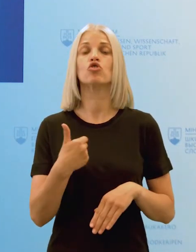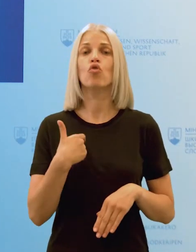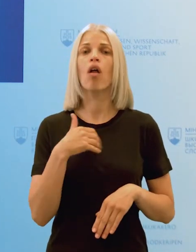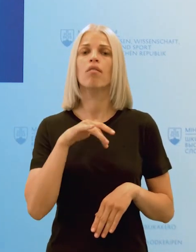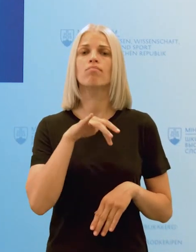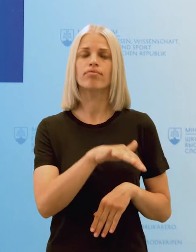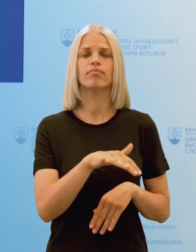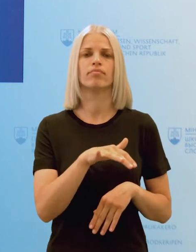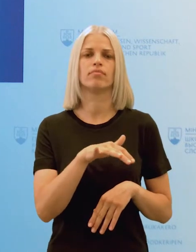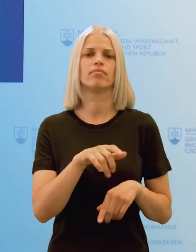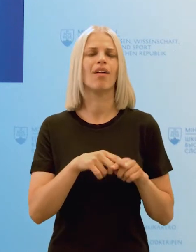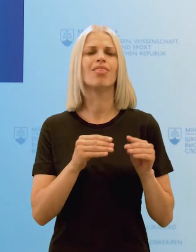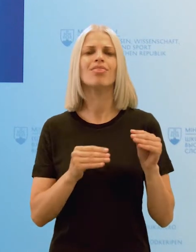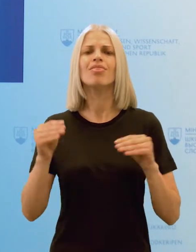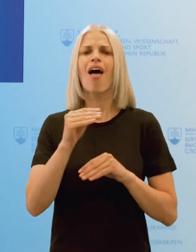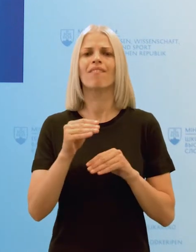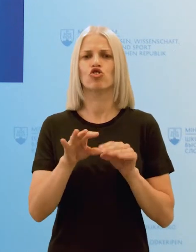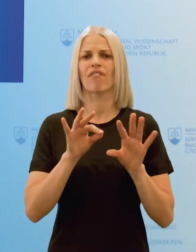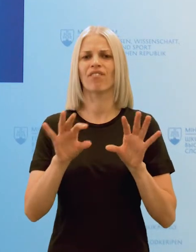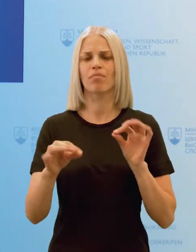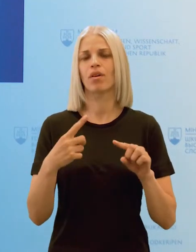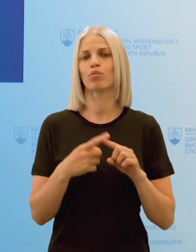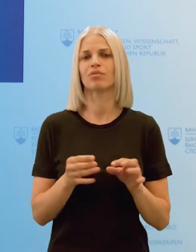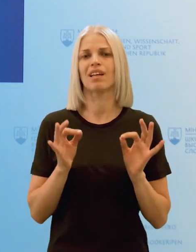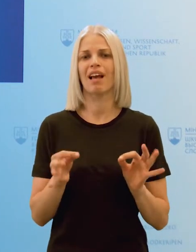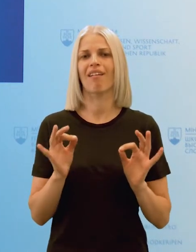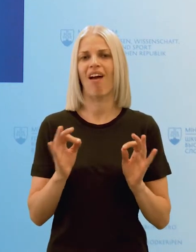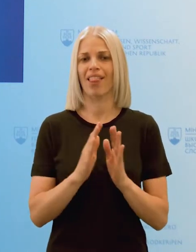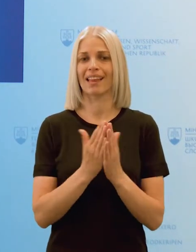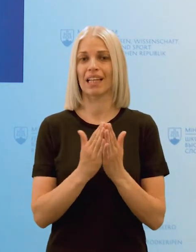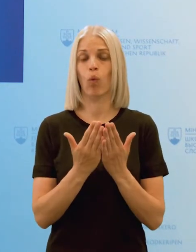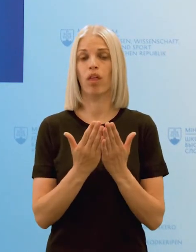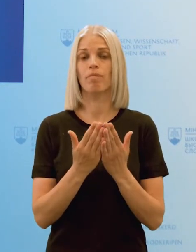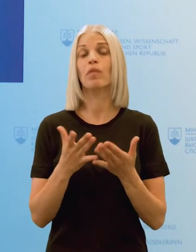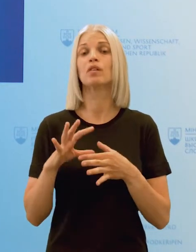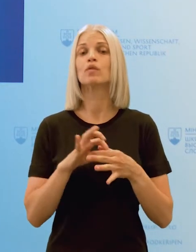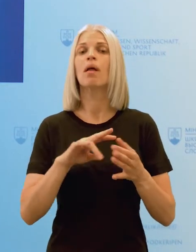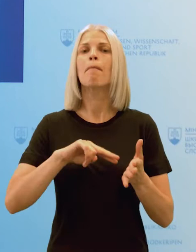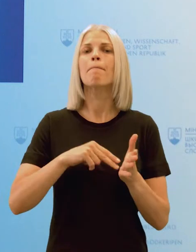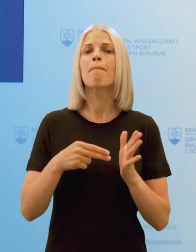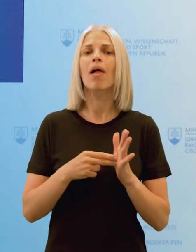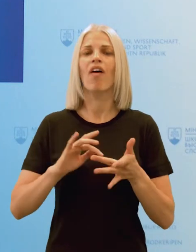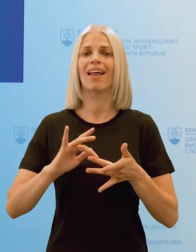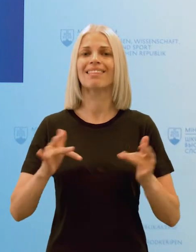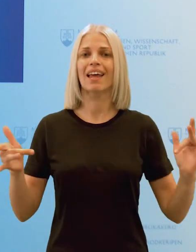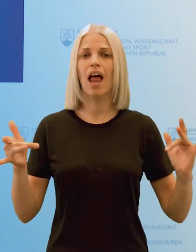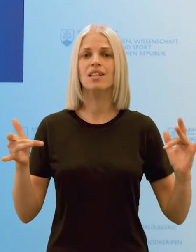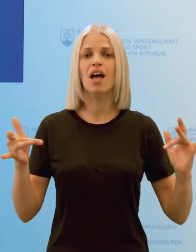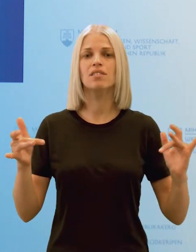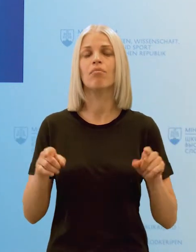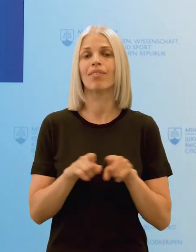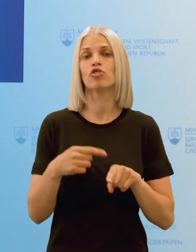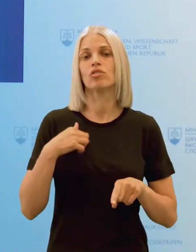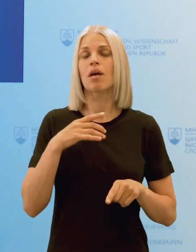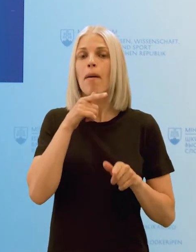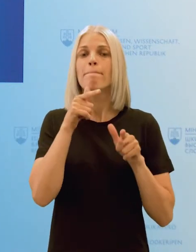dispozícii ten najväčší výber a tie najkvalitnejšie tituly. A v súvislosti s plánovanou digitalizáciou tiež